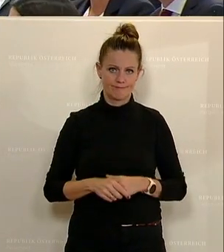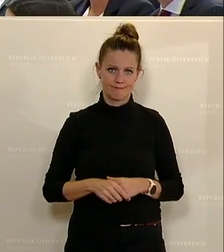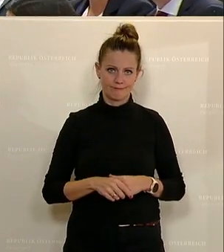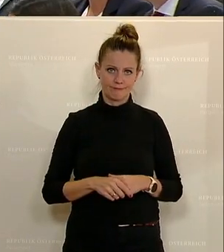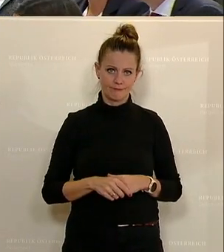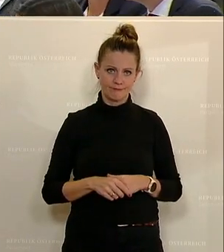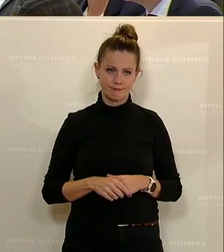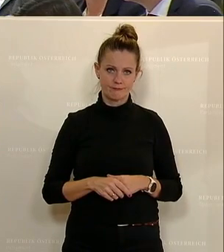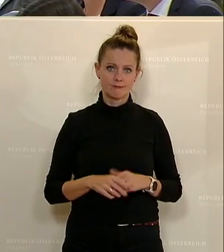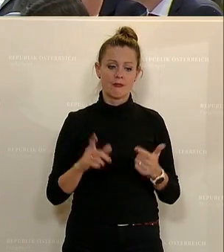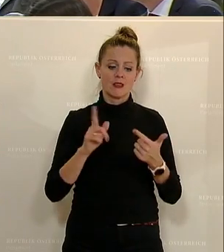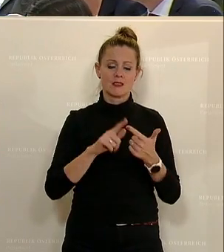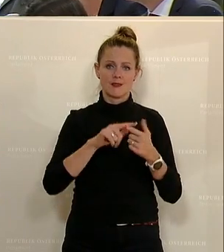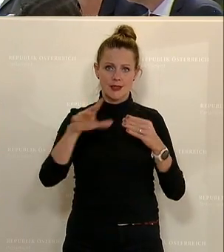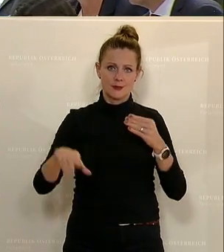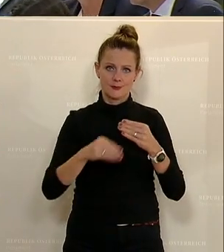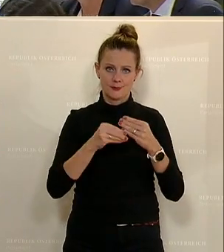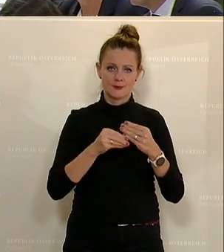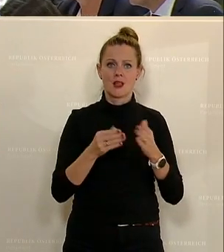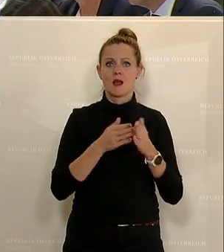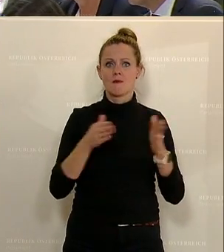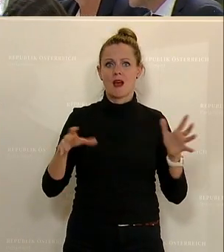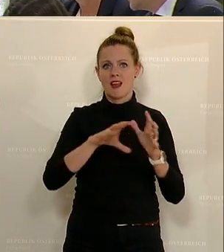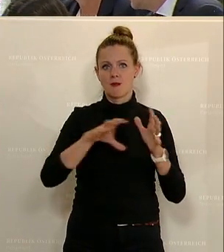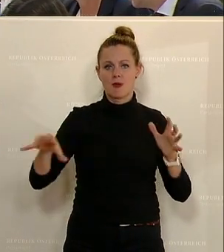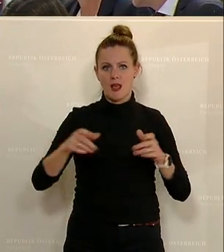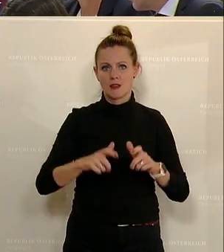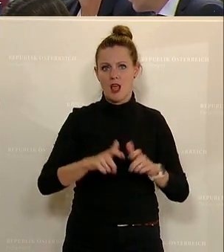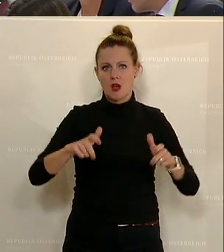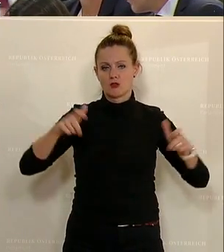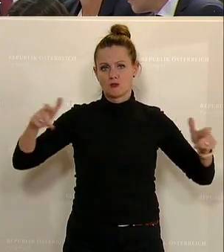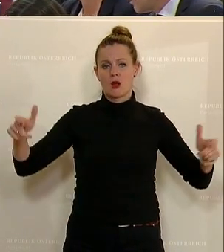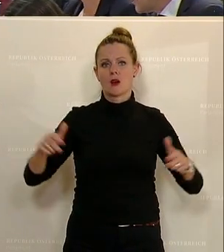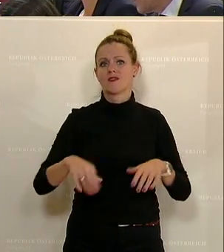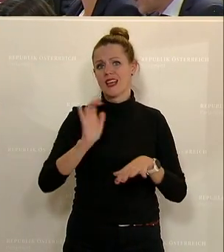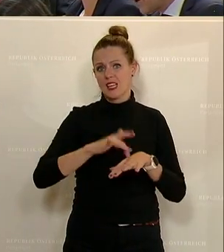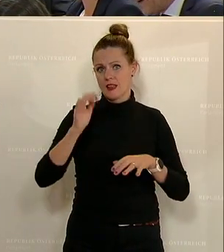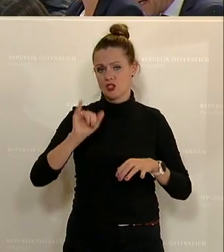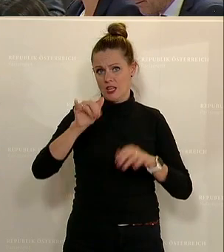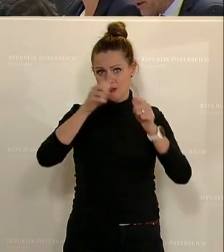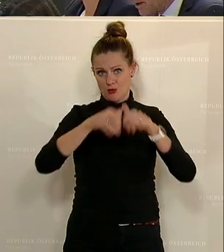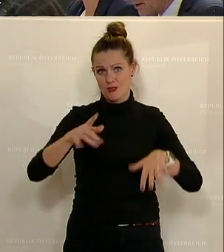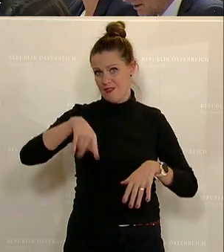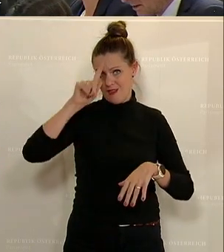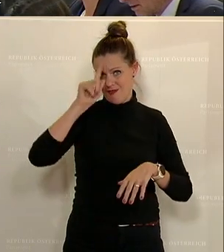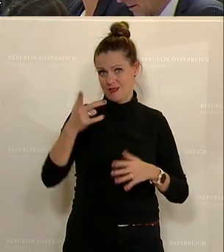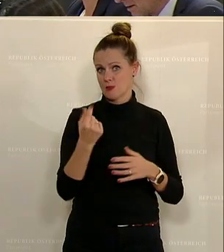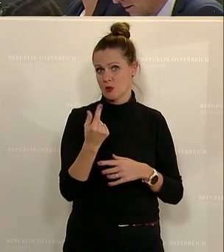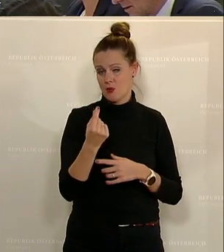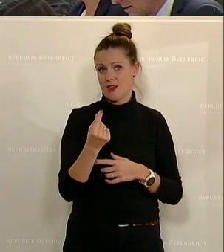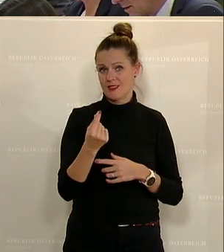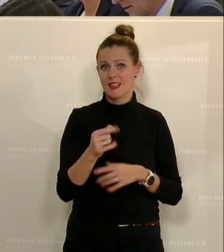Das Zweite, was ich anfügen möchte, ist, der Breitbandausbau ist eine kritische Infrastruktur. Wir haben gelernt, was es bedeutet, wenn